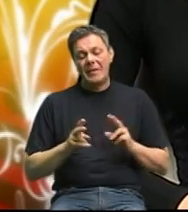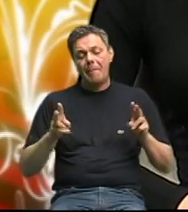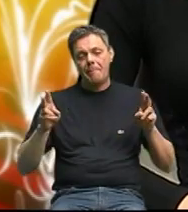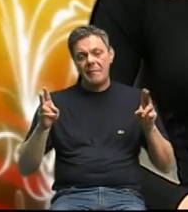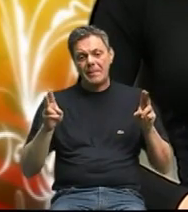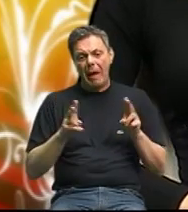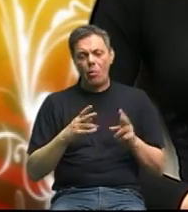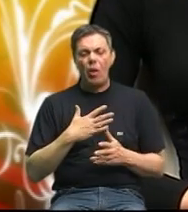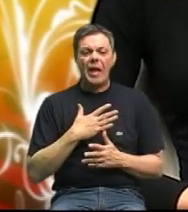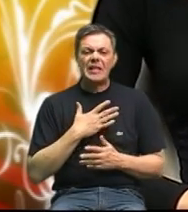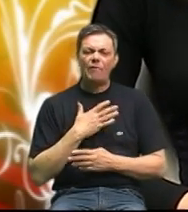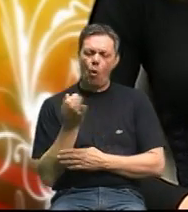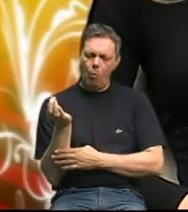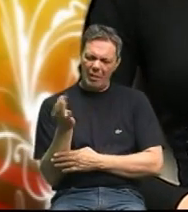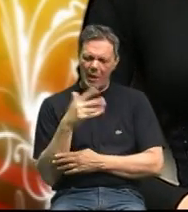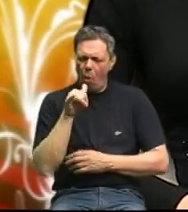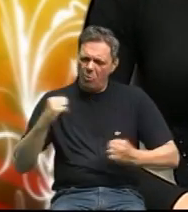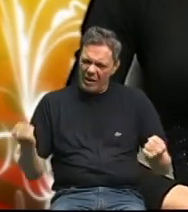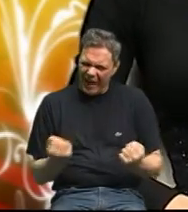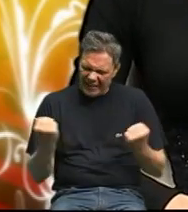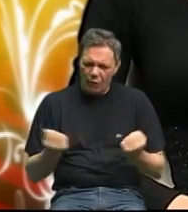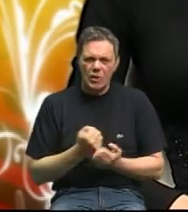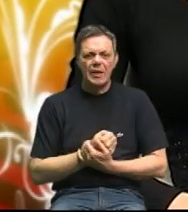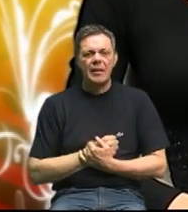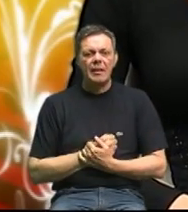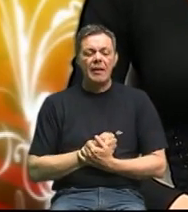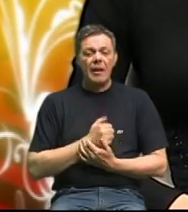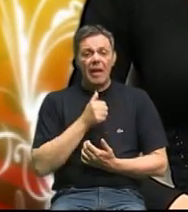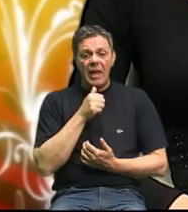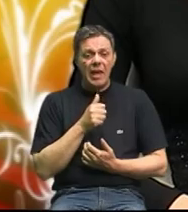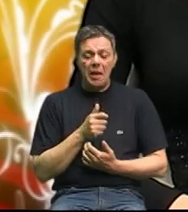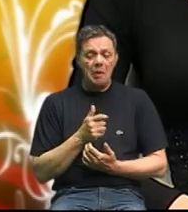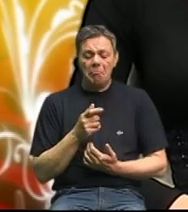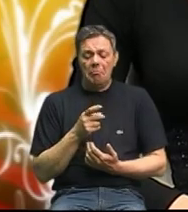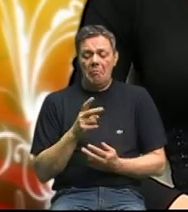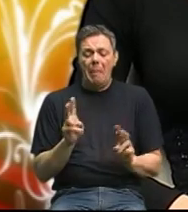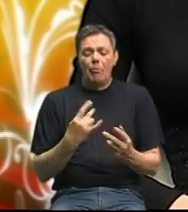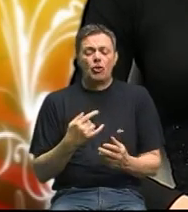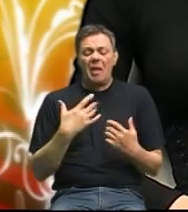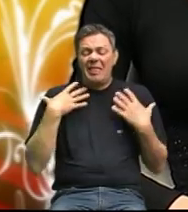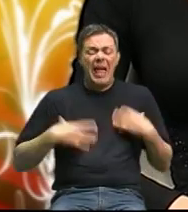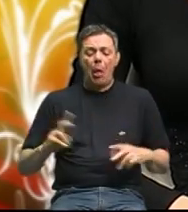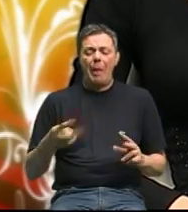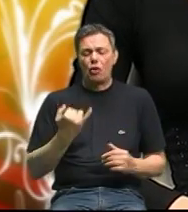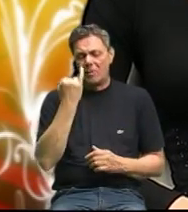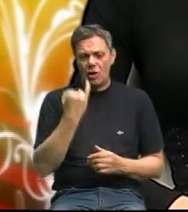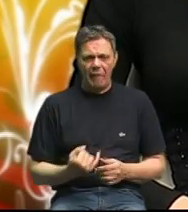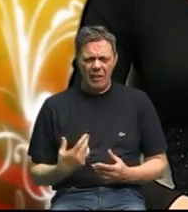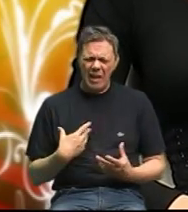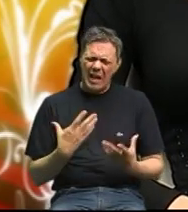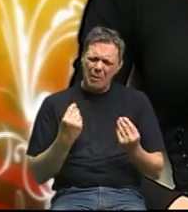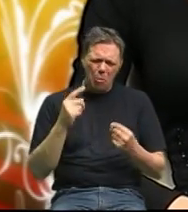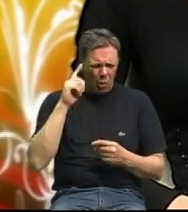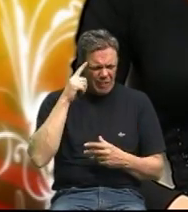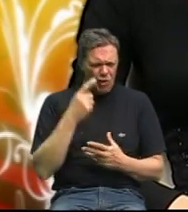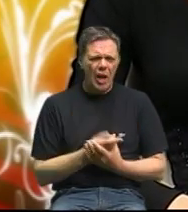svoju brzinu aktivnost da i nikad se ne zmršavi tijelo i ja sam puno puno